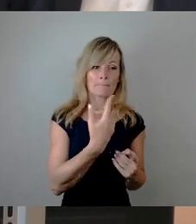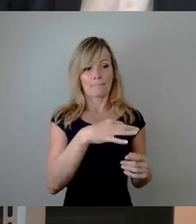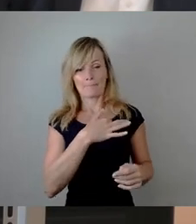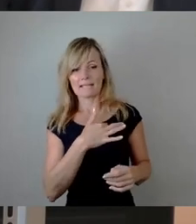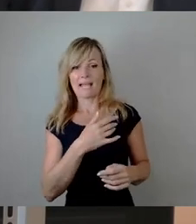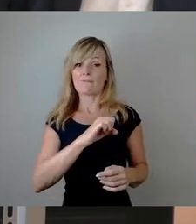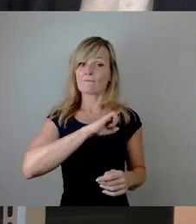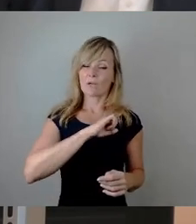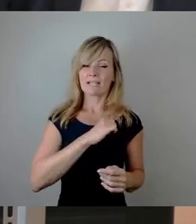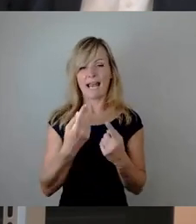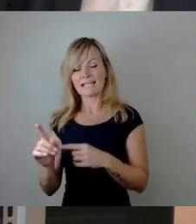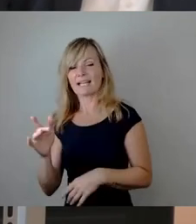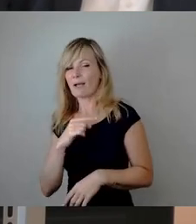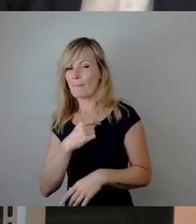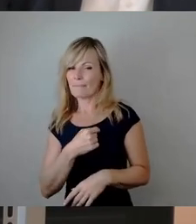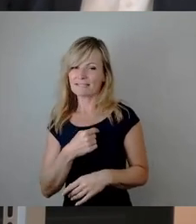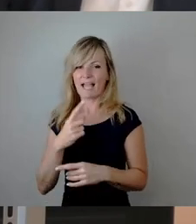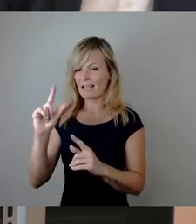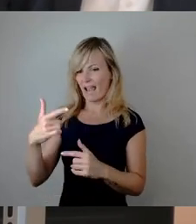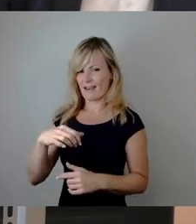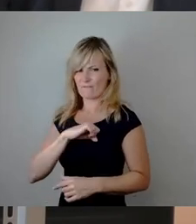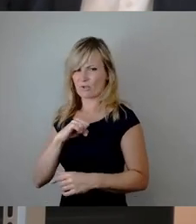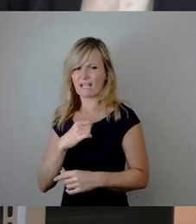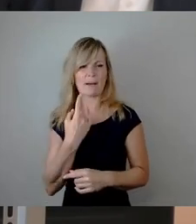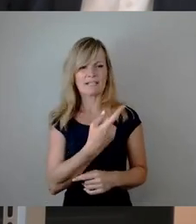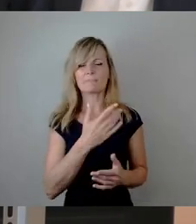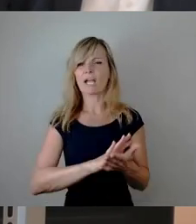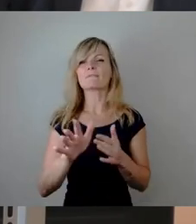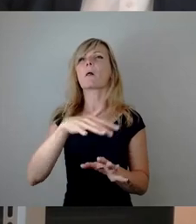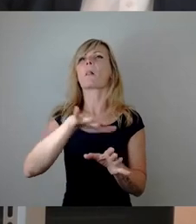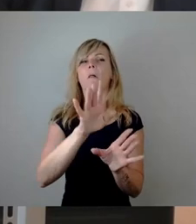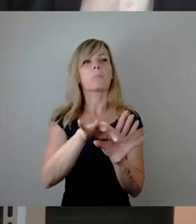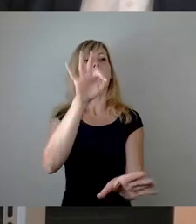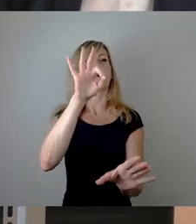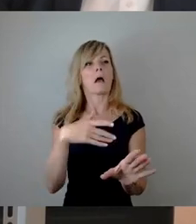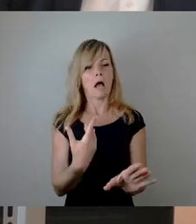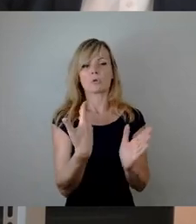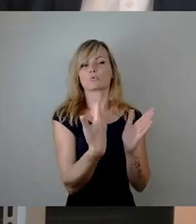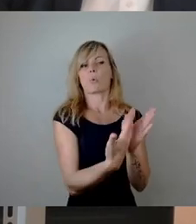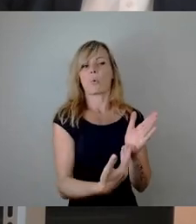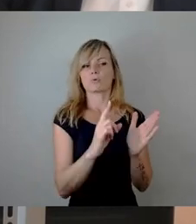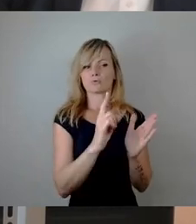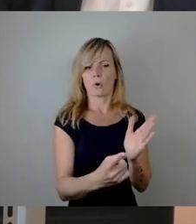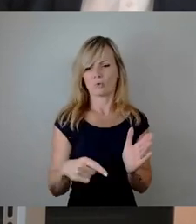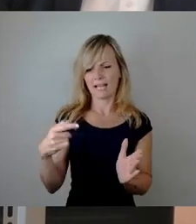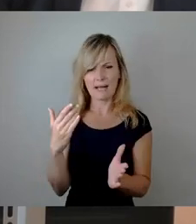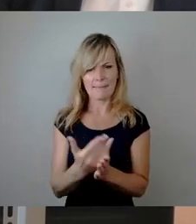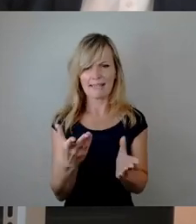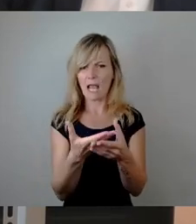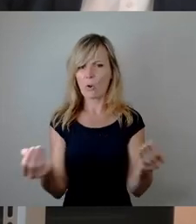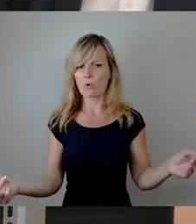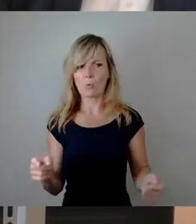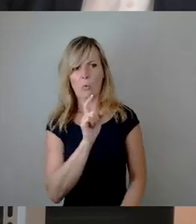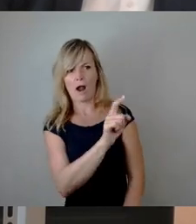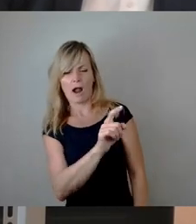Aber Sie picken sich halt einfach irgendwas raus und tun dann natürlich am Ende hier auch eine Lösung dann favorisieren, die eben